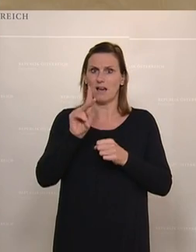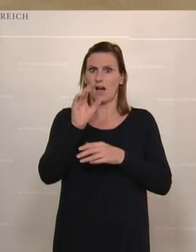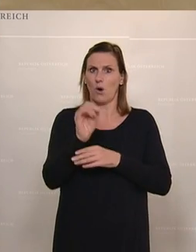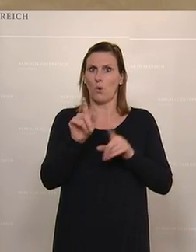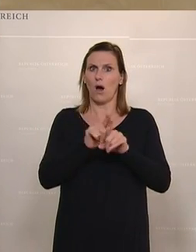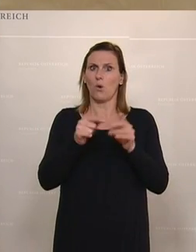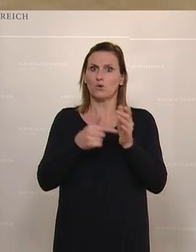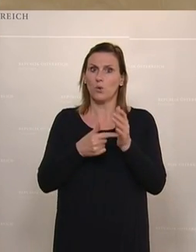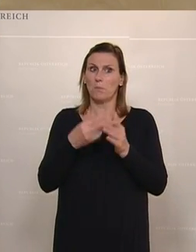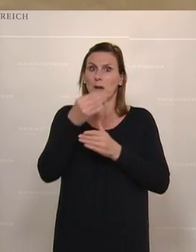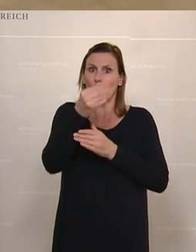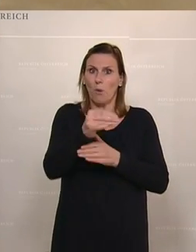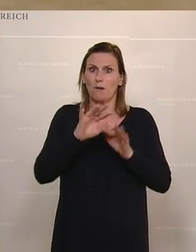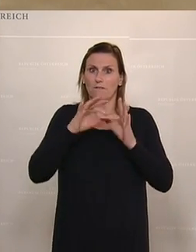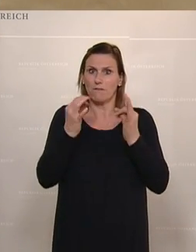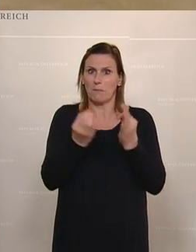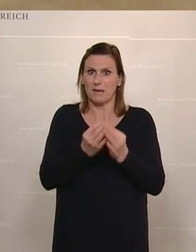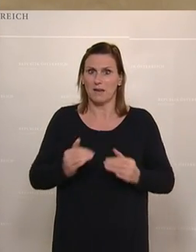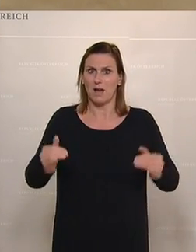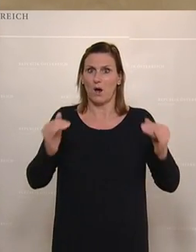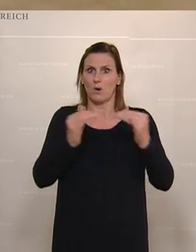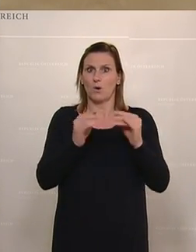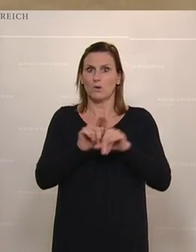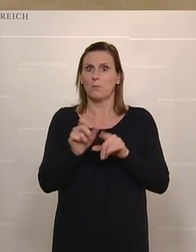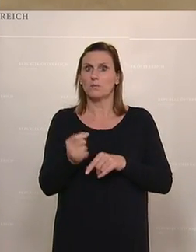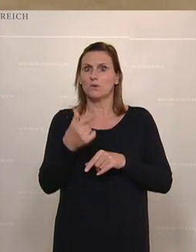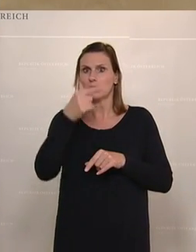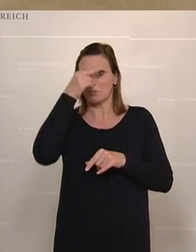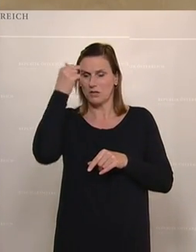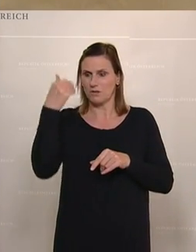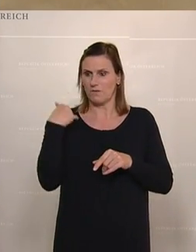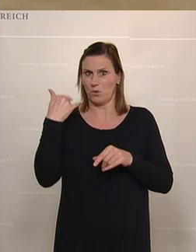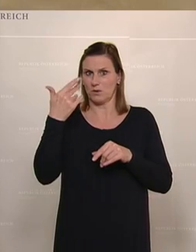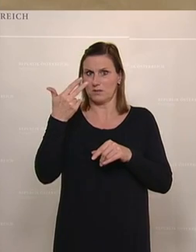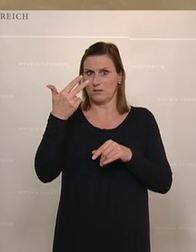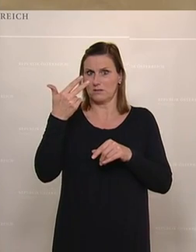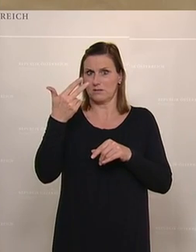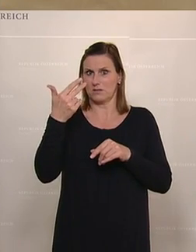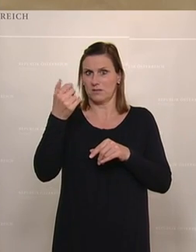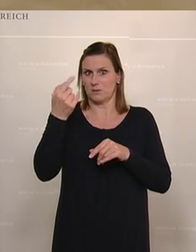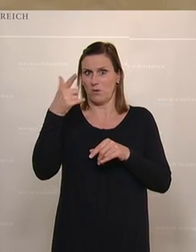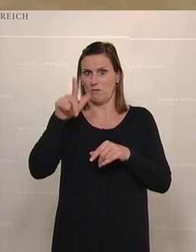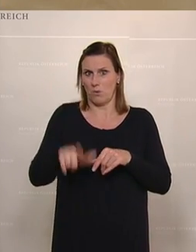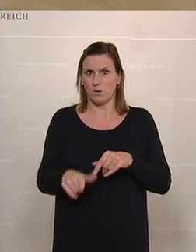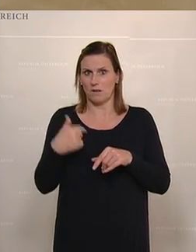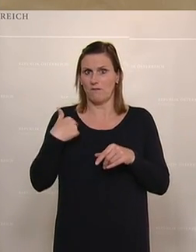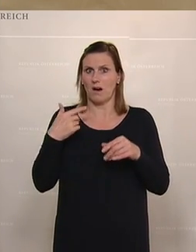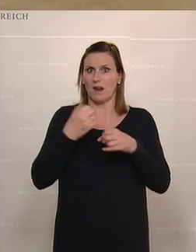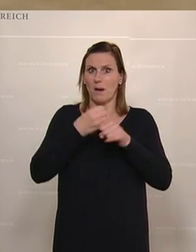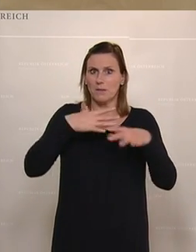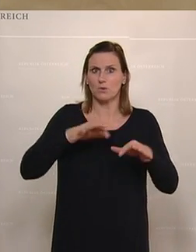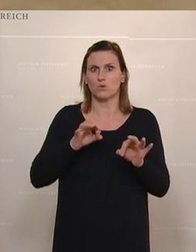besonders wichtig Personen, die innerhalb der letzten zwölf Monate mehr als drei Monate arbeitslos oder in Kurzarbeit waren, ein